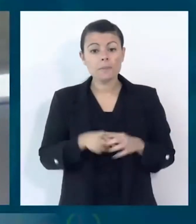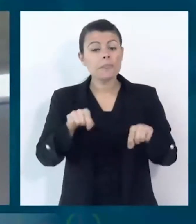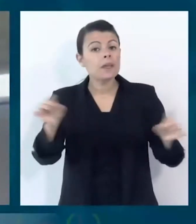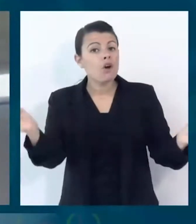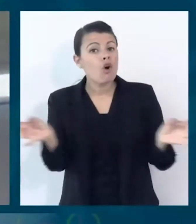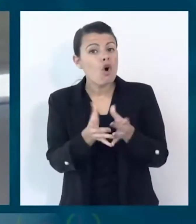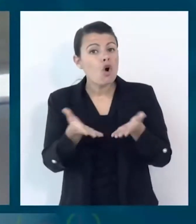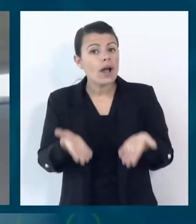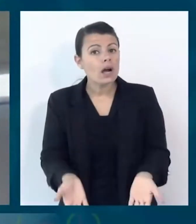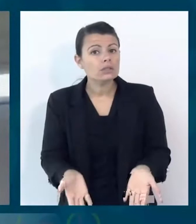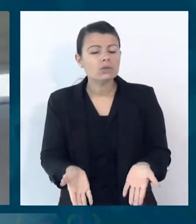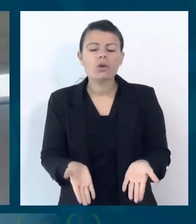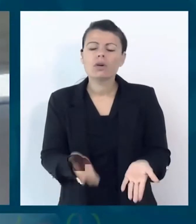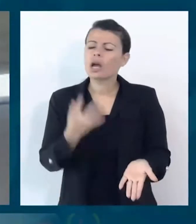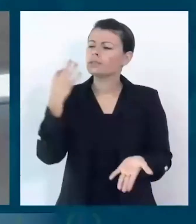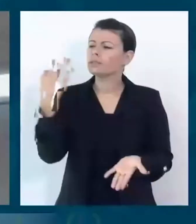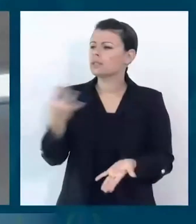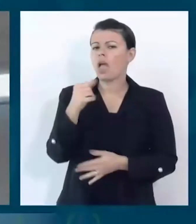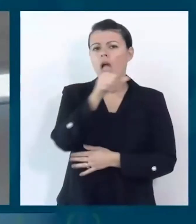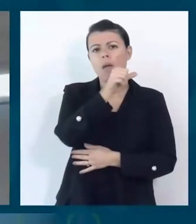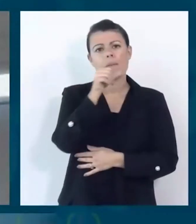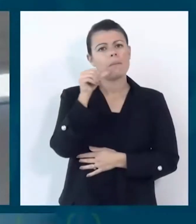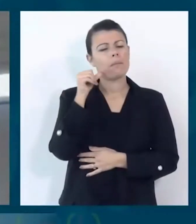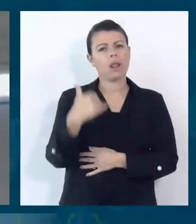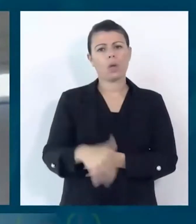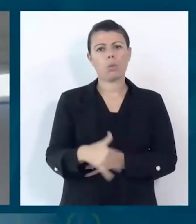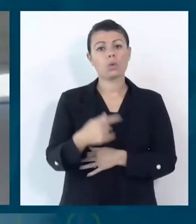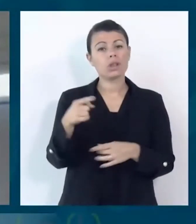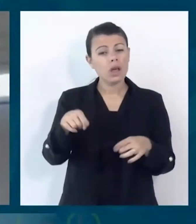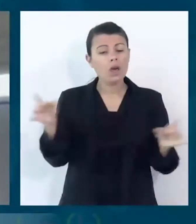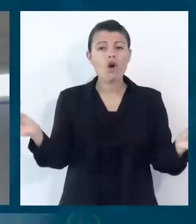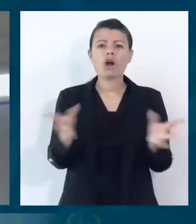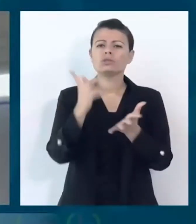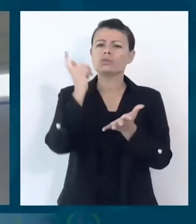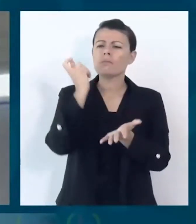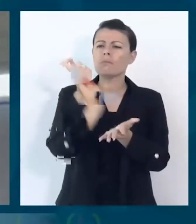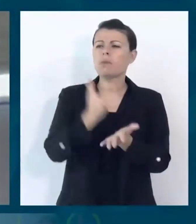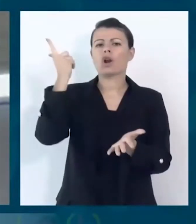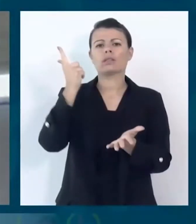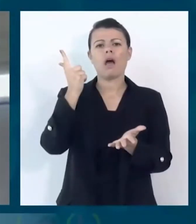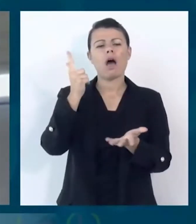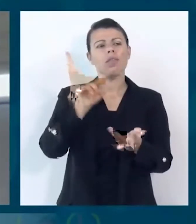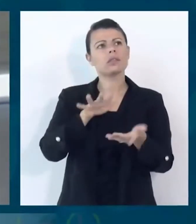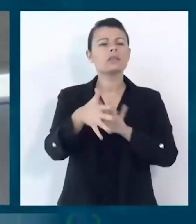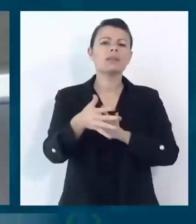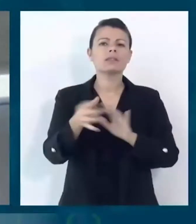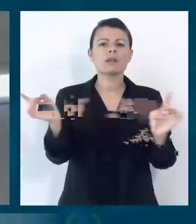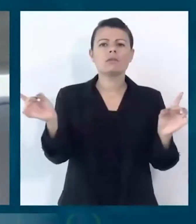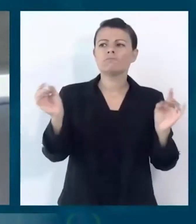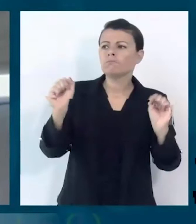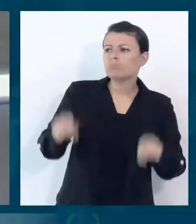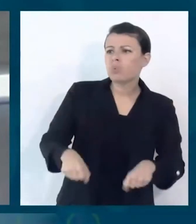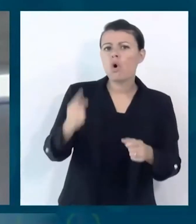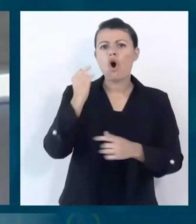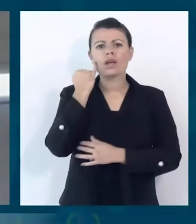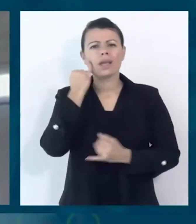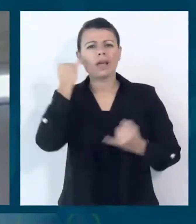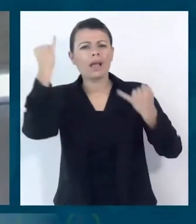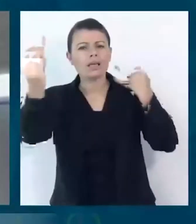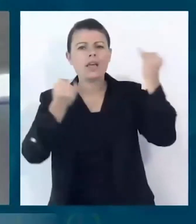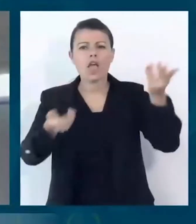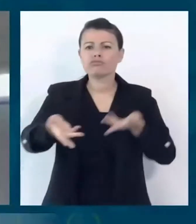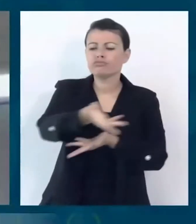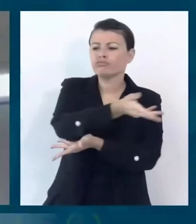sempre molto utili e importanti per scambiare le idee che abbiamo di questi